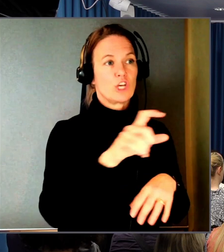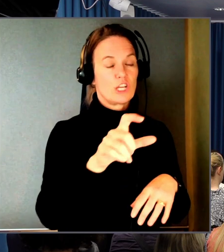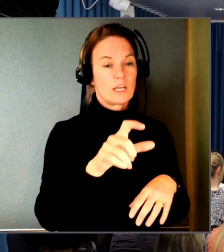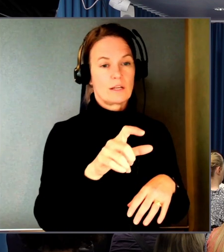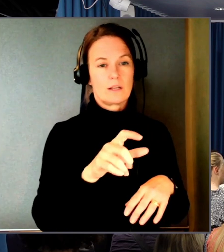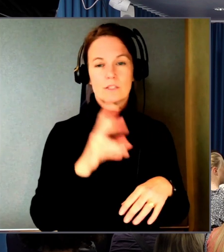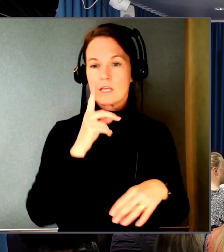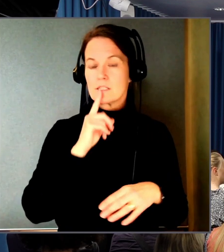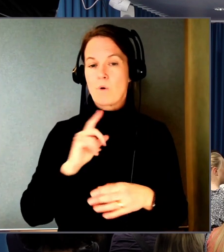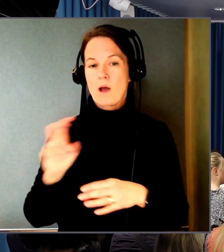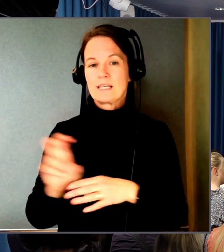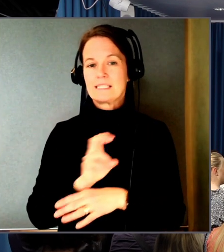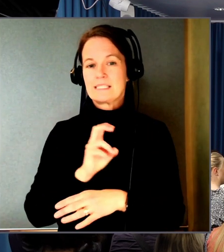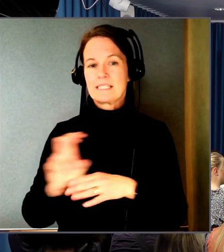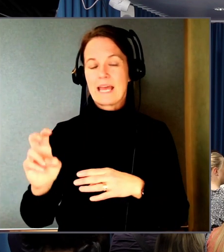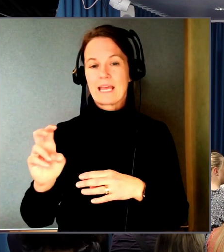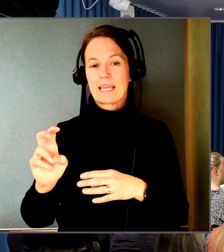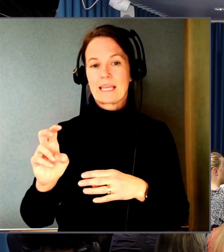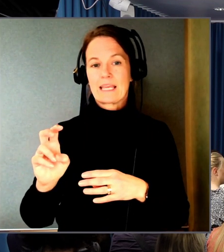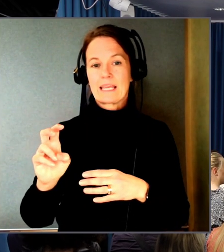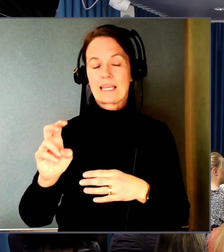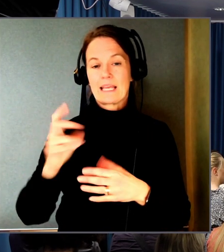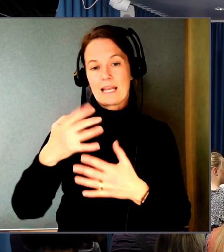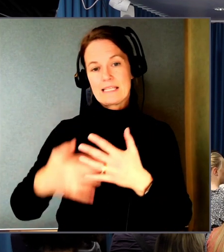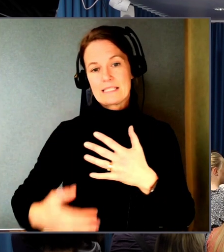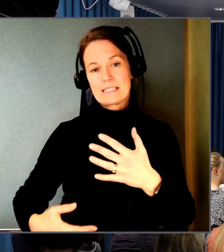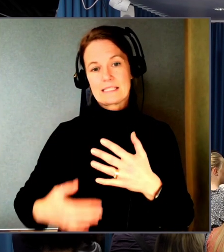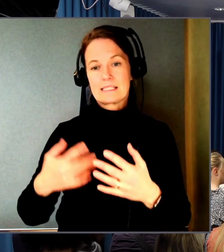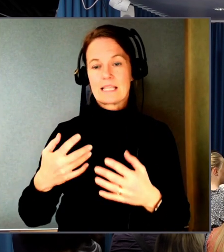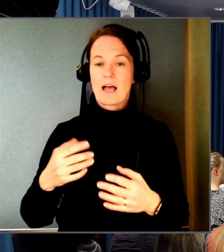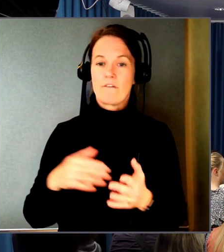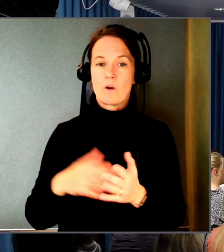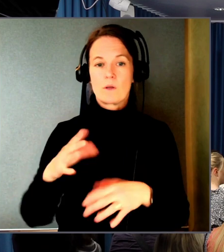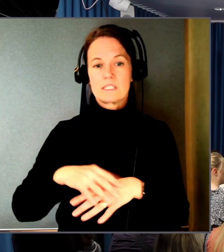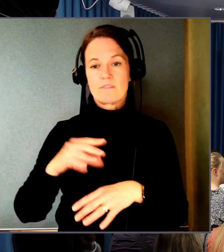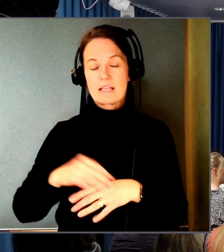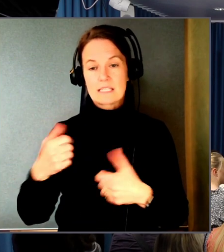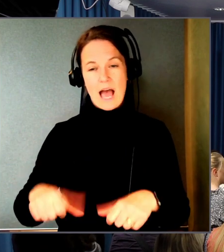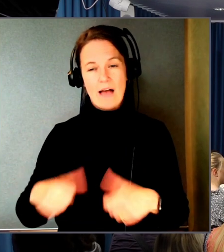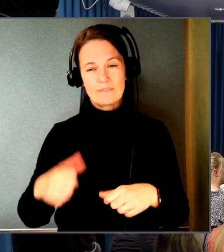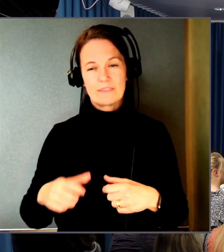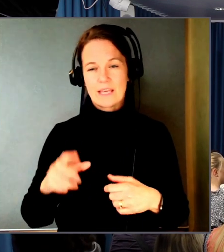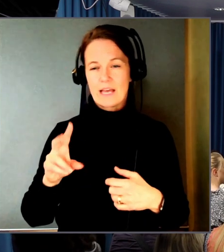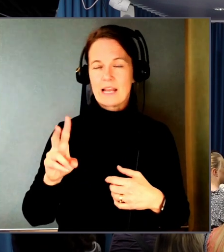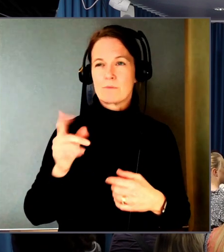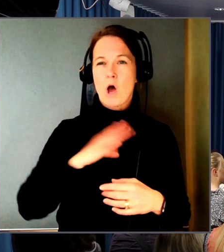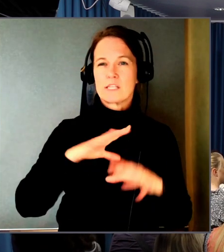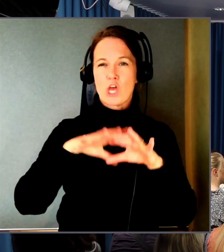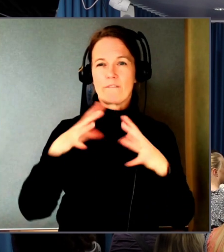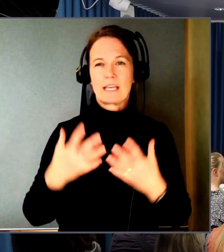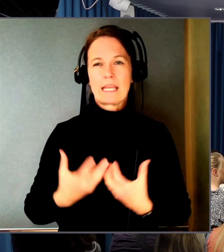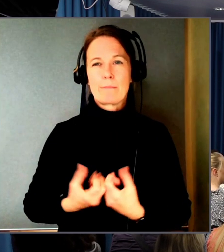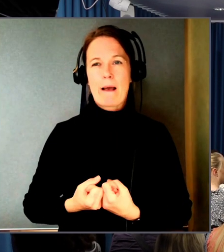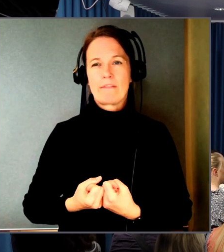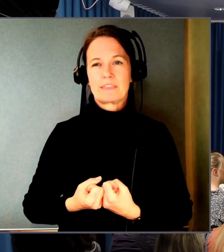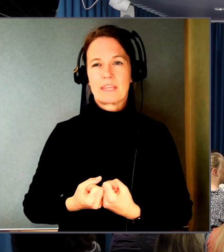slag kanske skulle vara bra ifrån svensk handel. någon typ av... Som har det här övergripande